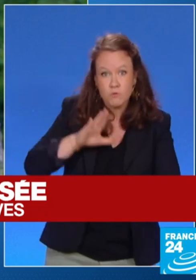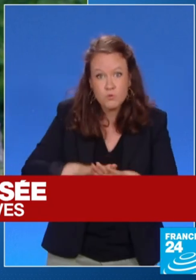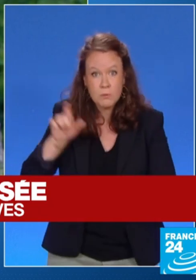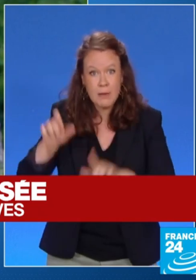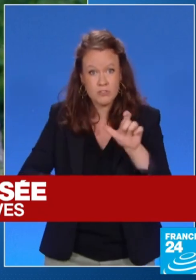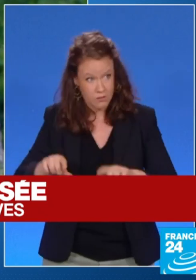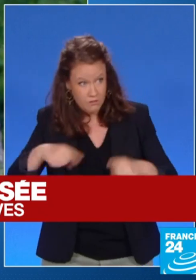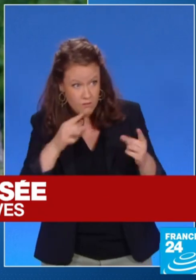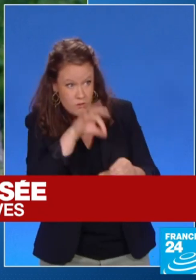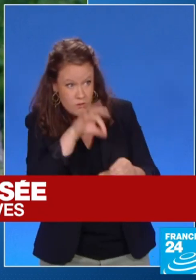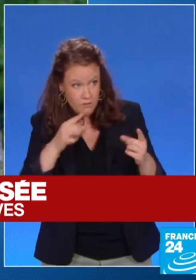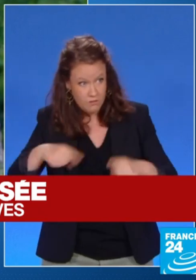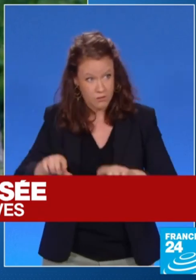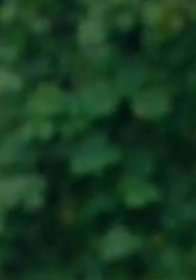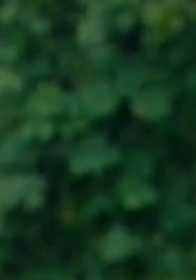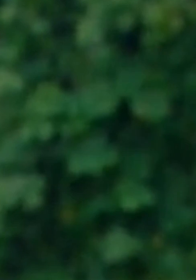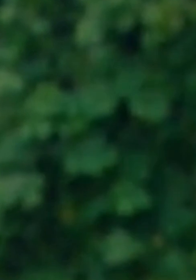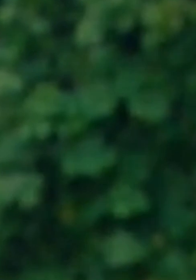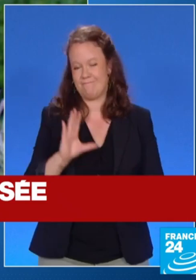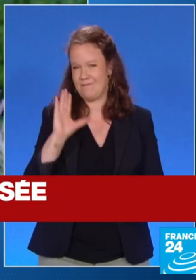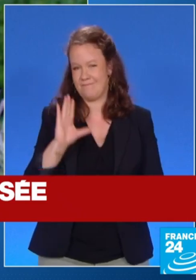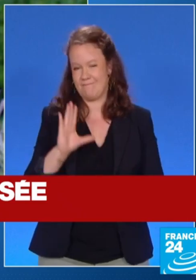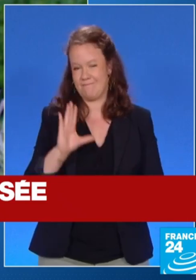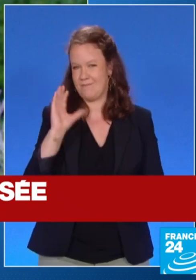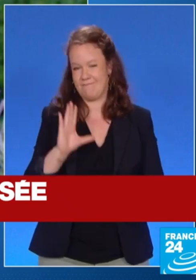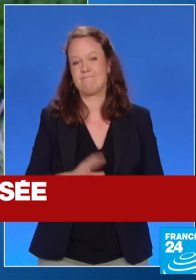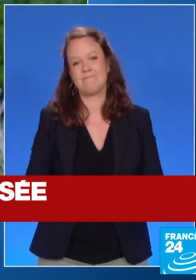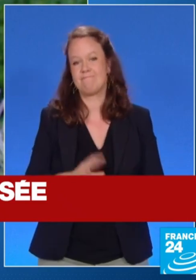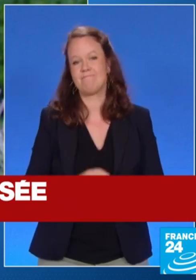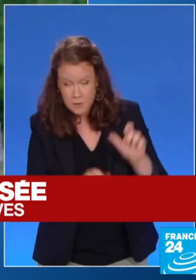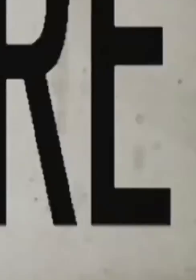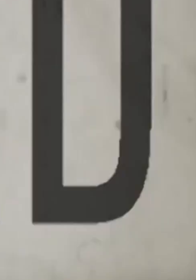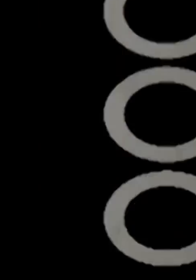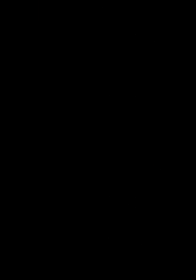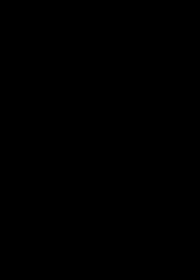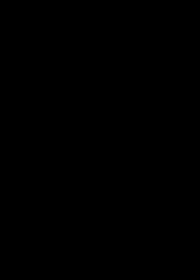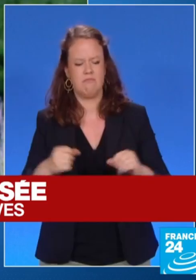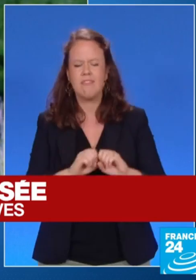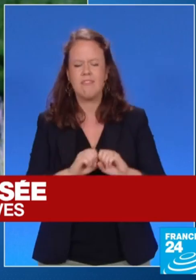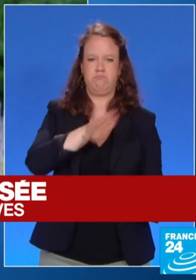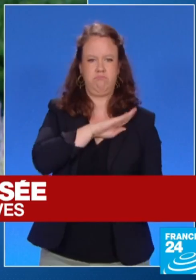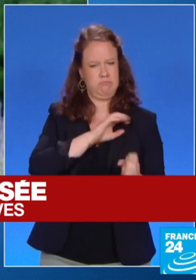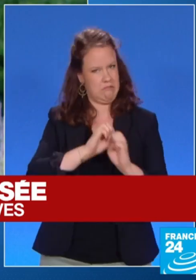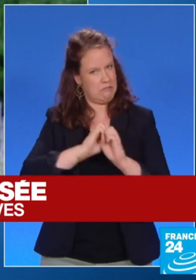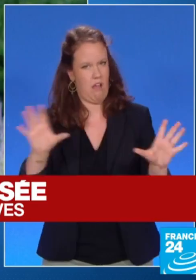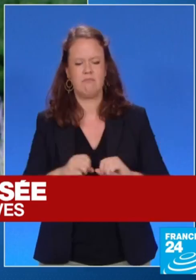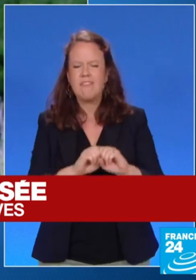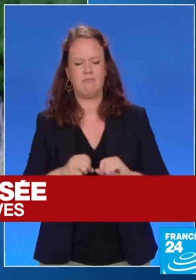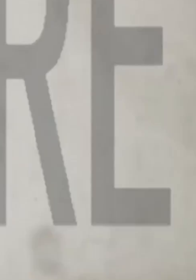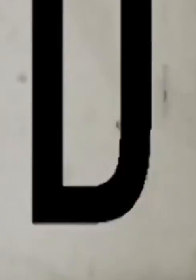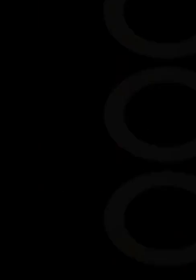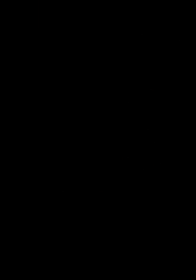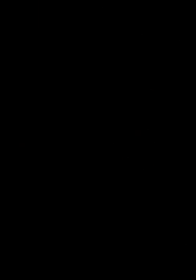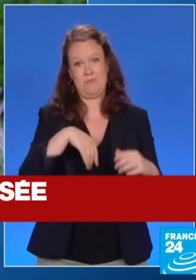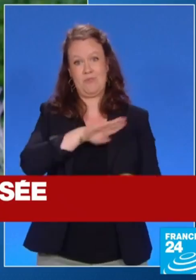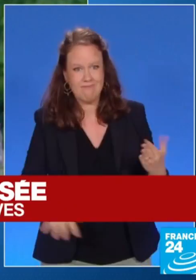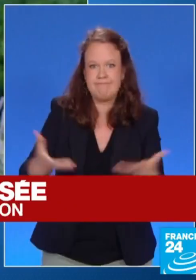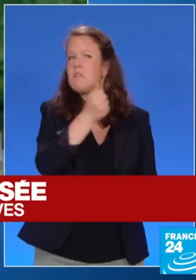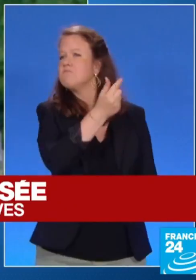Sousse. Je ne j'ai pas pas pas à la paque. Ne j'ai, ça veut dire j'ai.